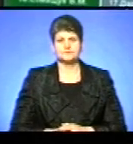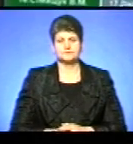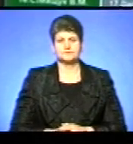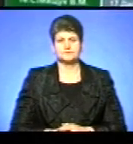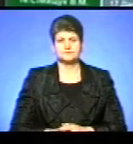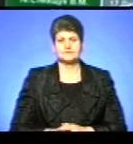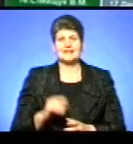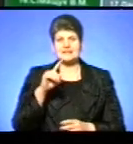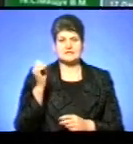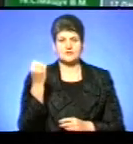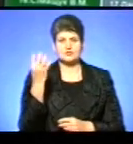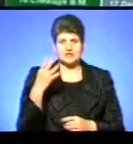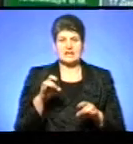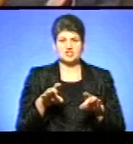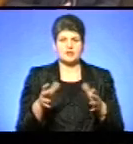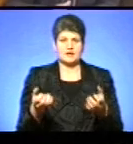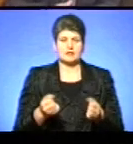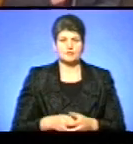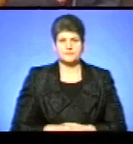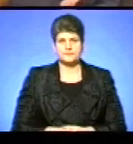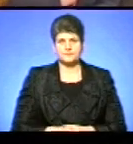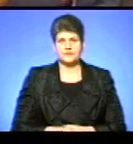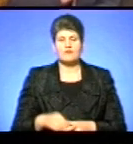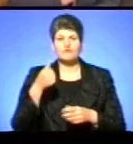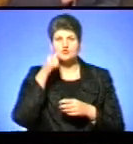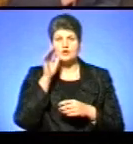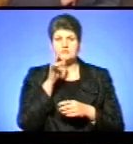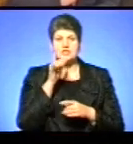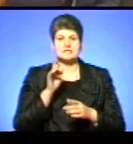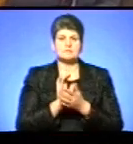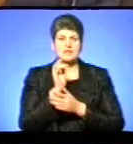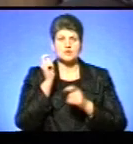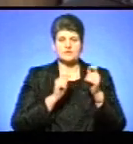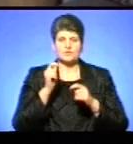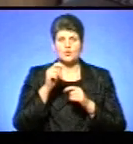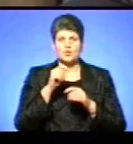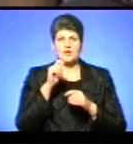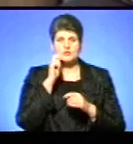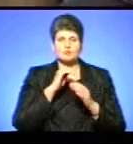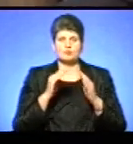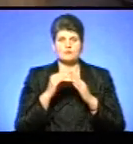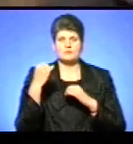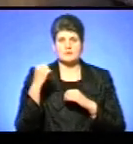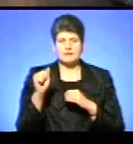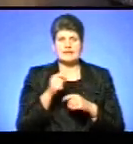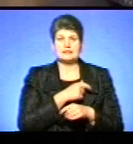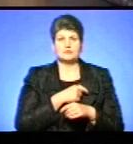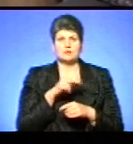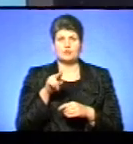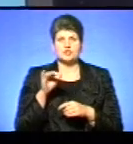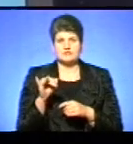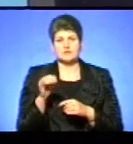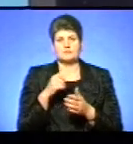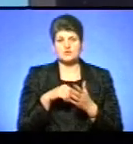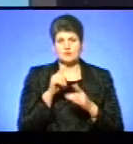За 14 рішення прийнято. Вчора під час прес-конференції в Українському домі «Перемога» депутат Почаївської міської ради Тарас